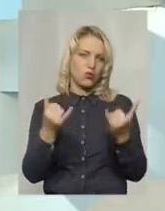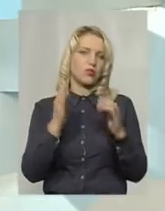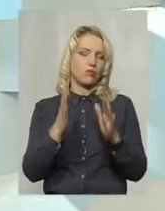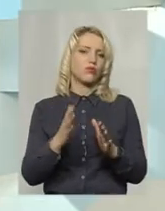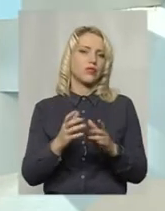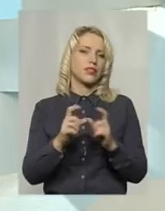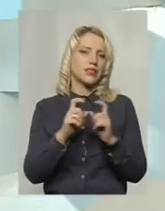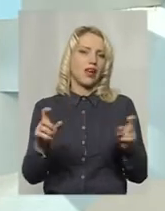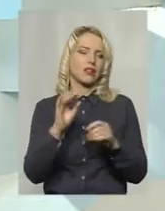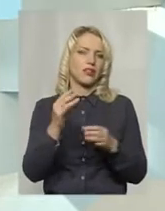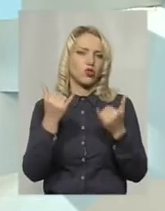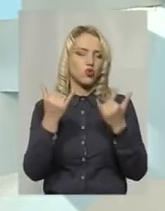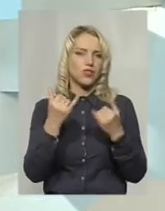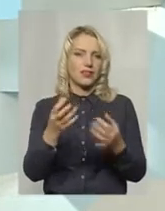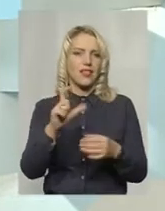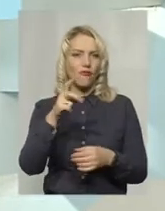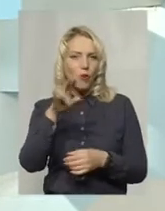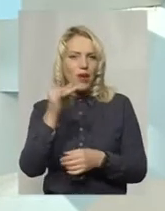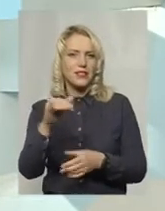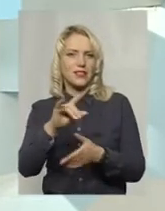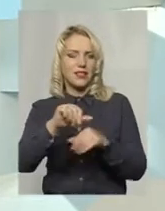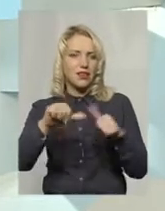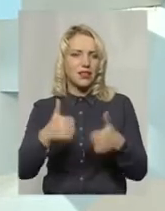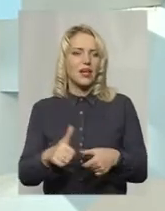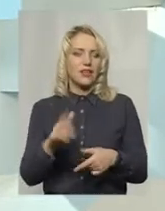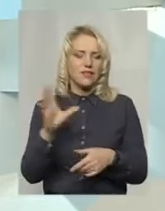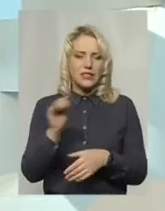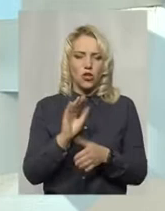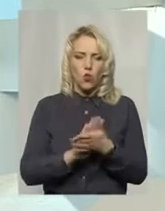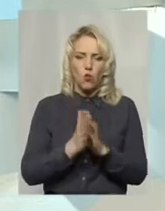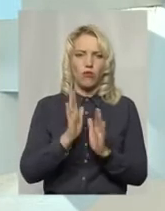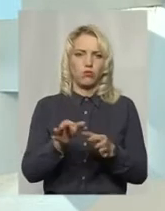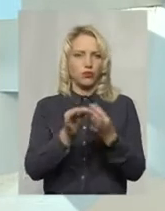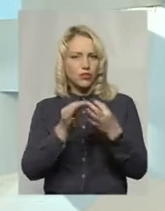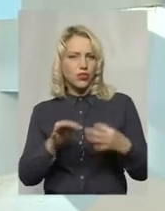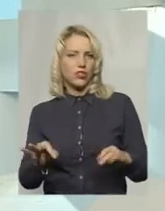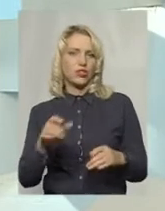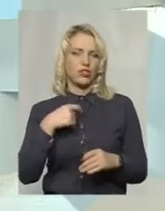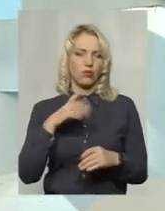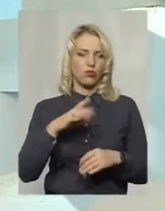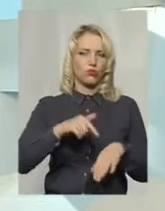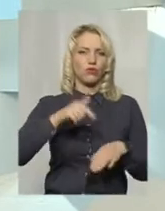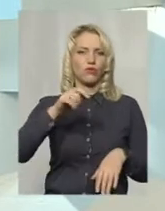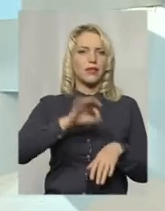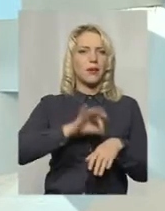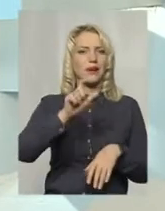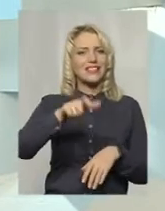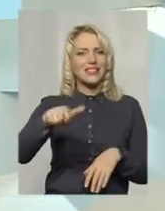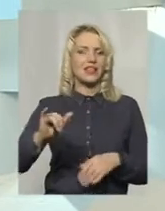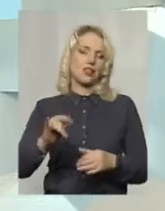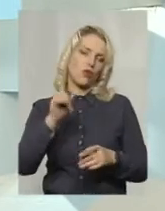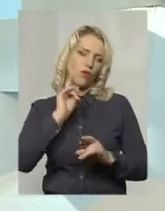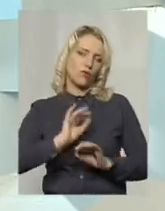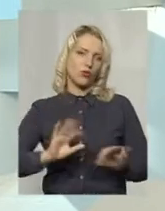європейський заклад, де будуть створені всі належні умови. Відповідно, і вільніше почуватися пацієнти, і комфортніше